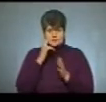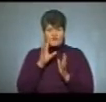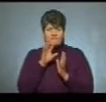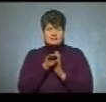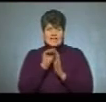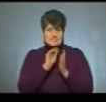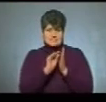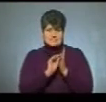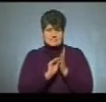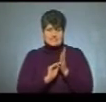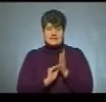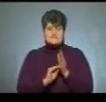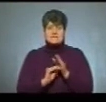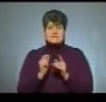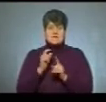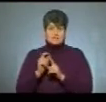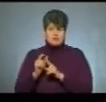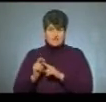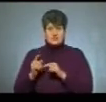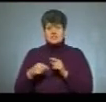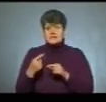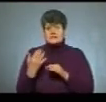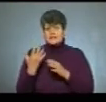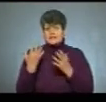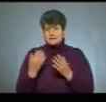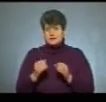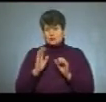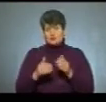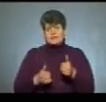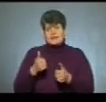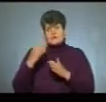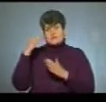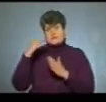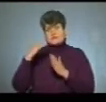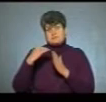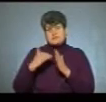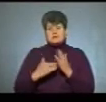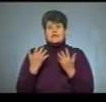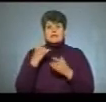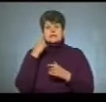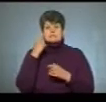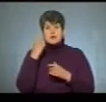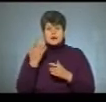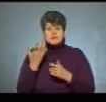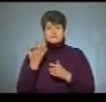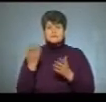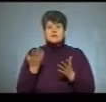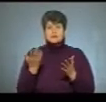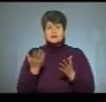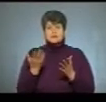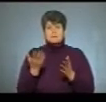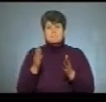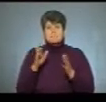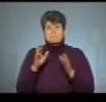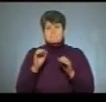правильні на його погляд відповіді, і через кілька днів буде рейтинговий список і кількість балів, які він потенційно